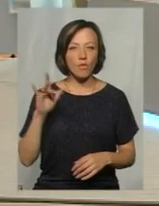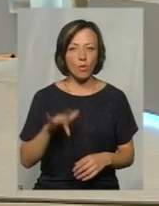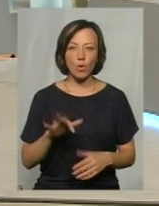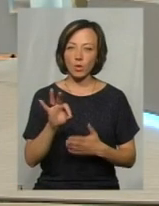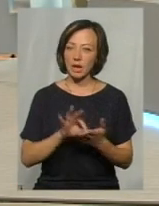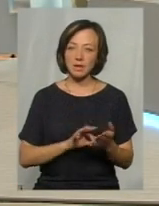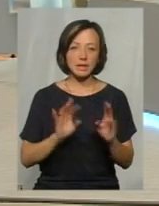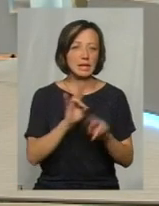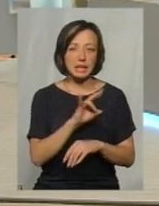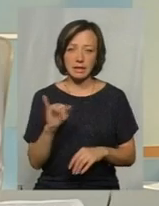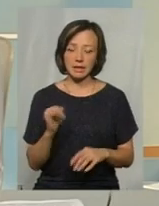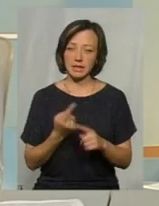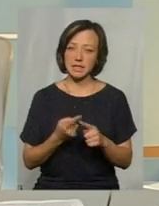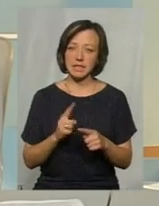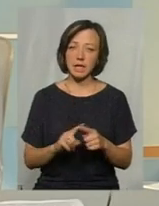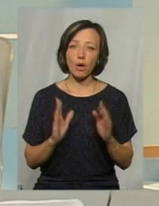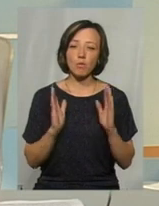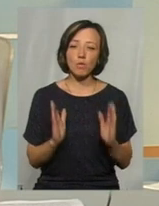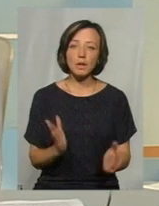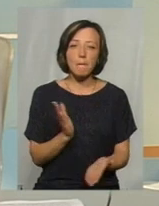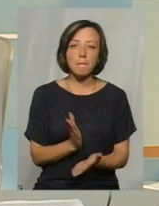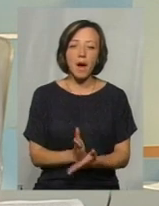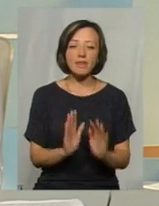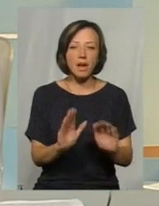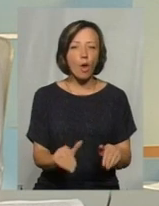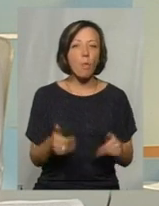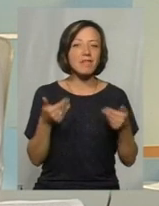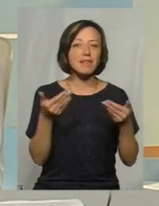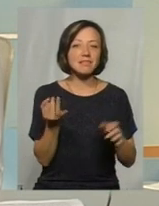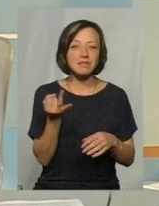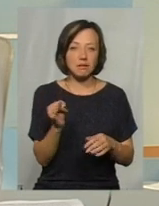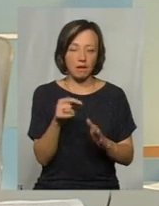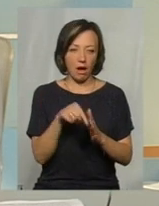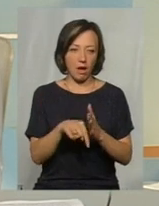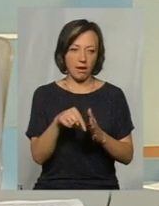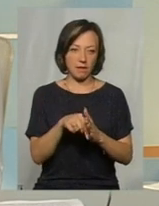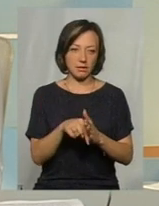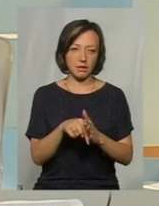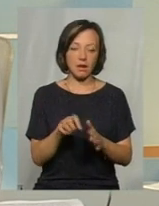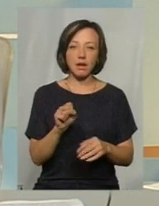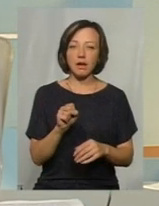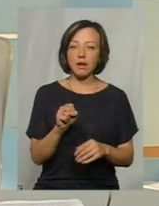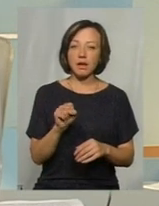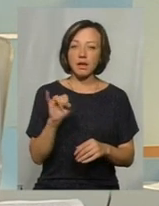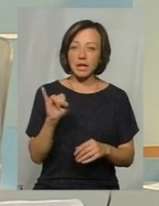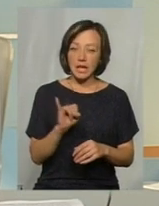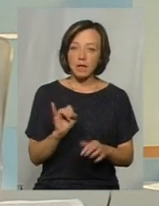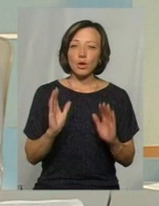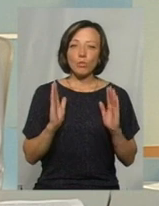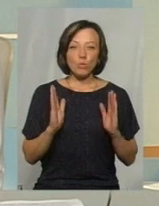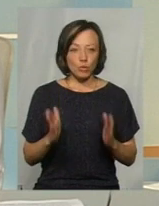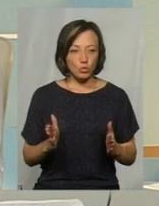одразу. Ні, це буде носити рекомендаційний характер, як вже сказали тут. І буде,